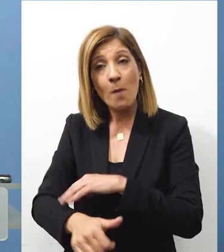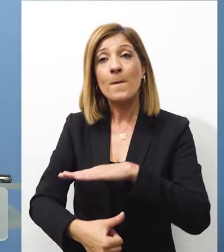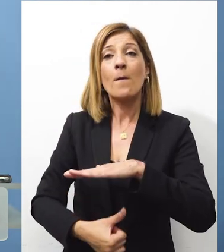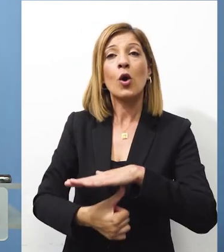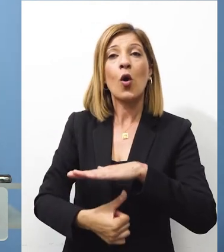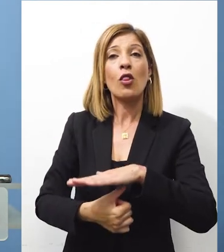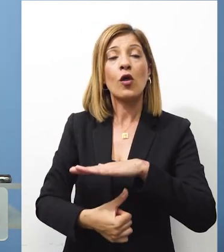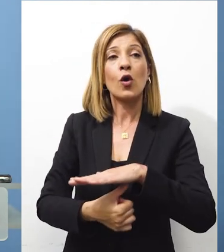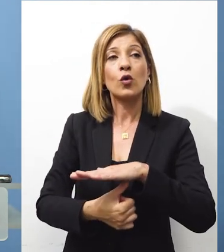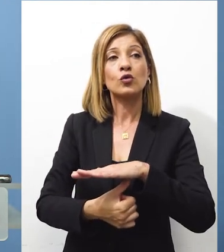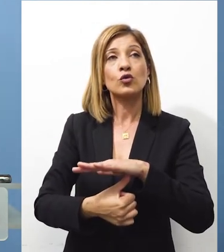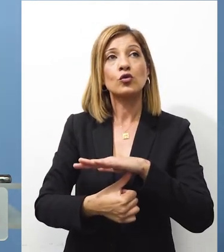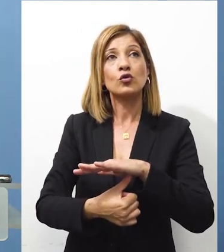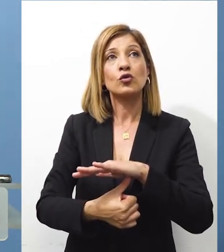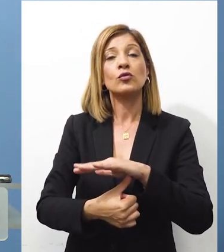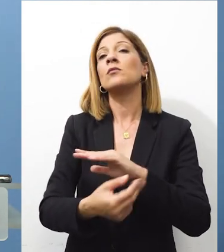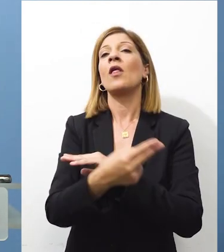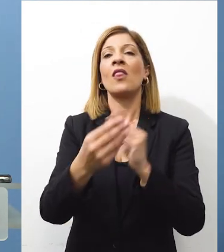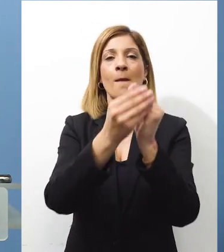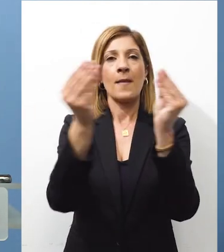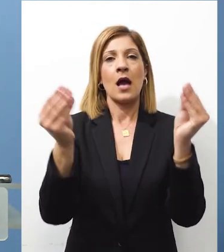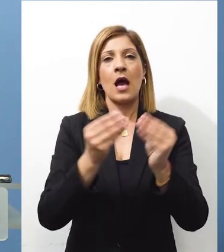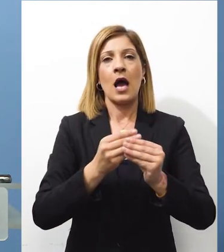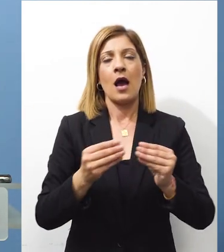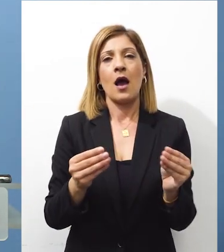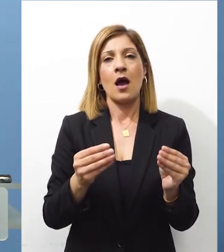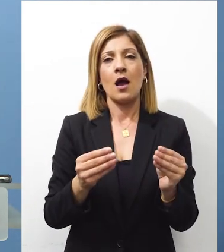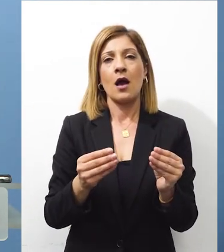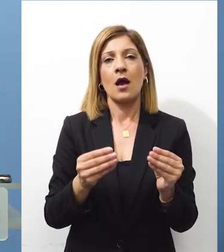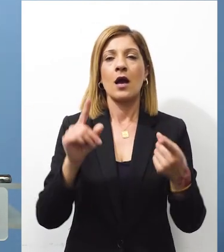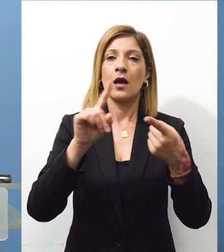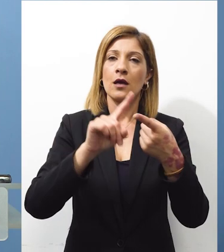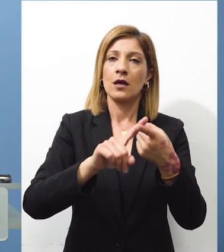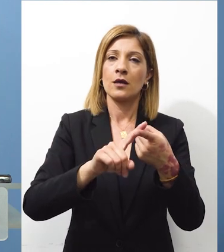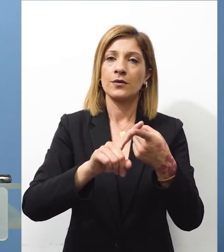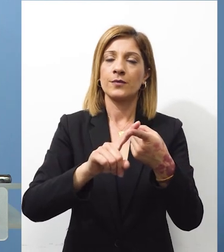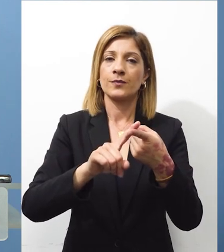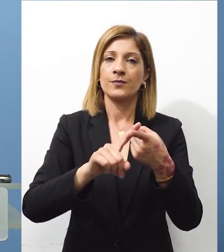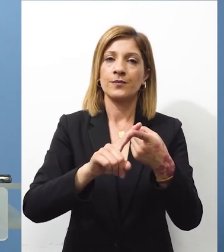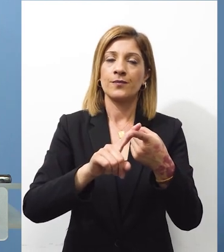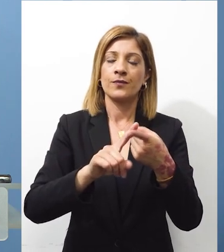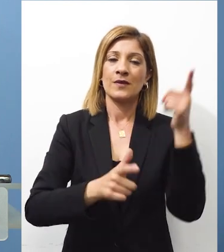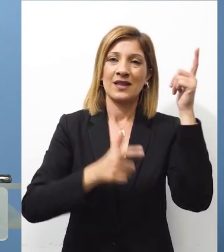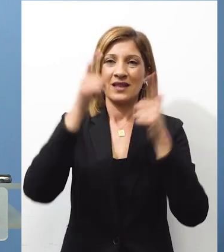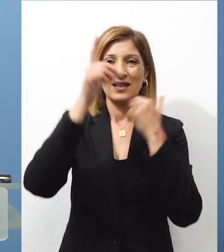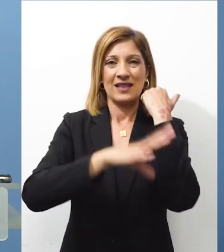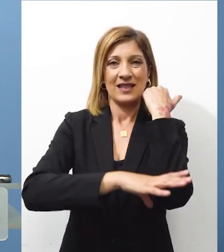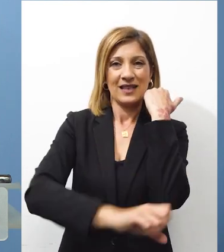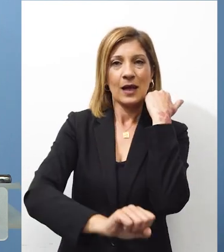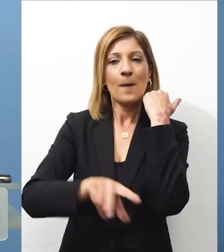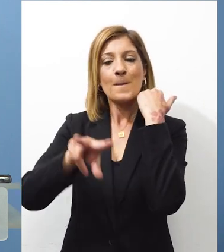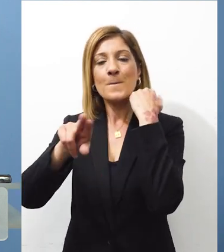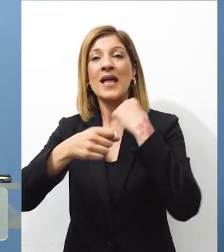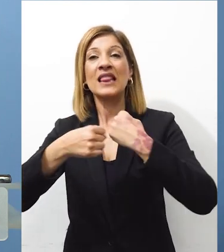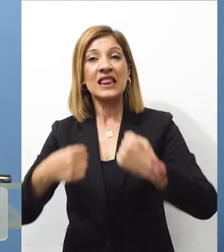για το αποτέλεσμα της συμπούντησης του Γενικού Γραμματέα με τον κ.